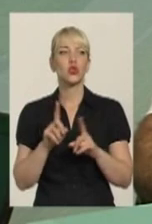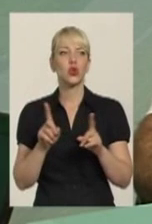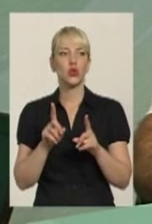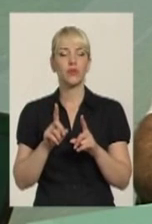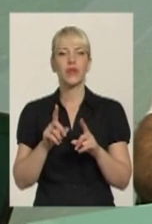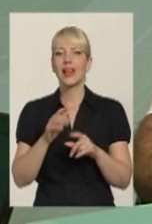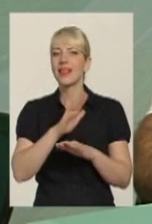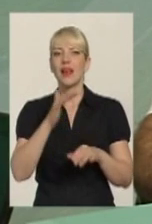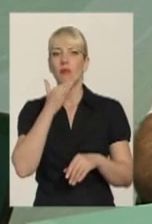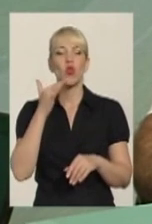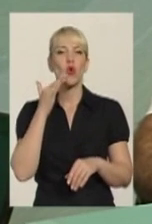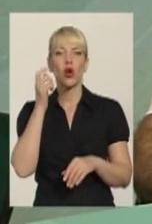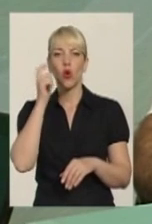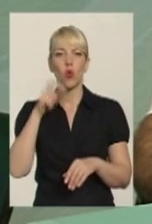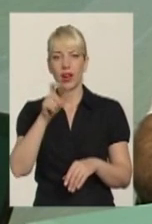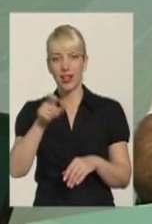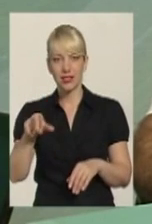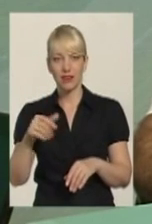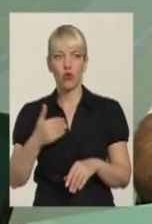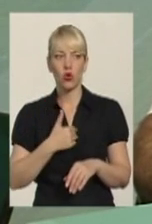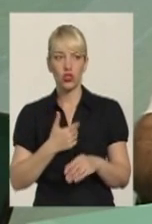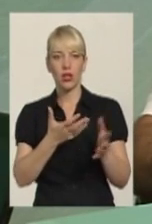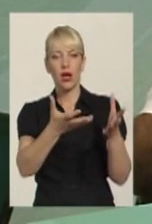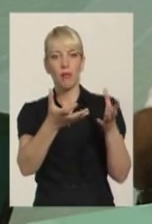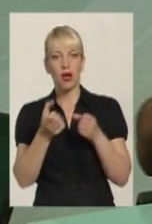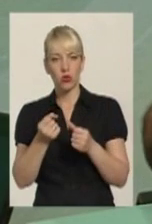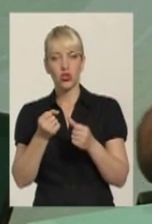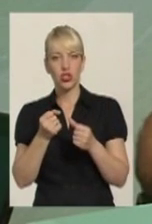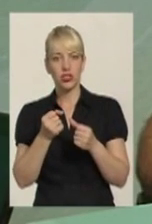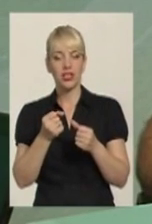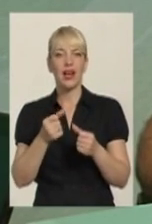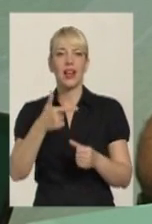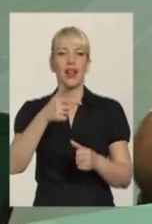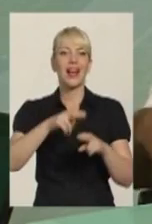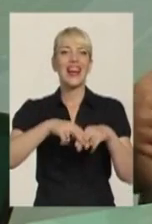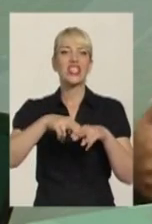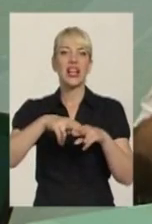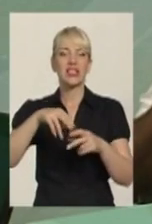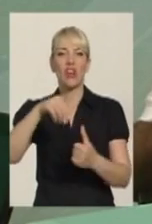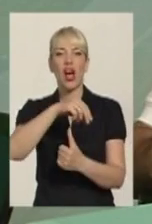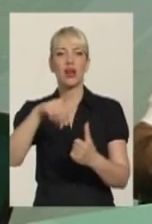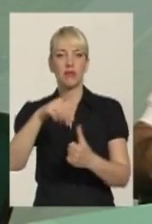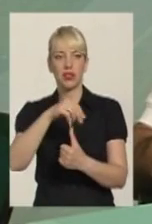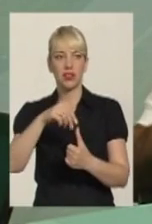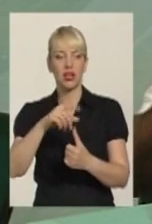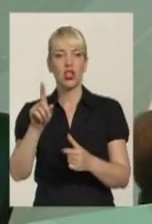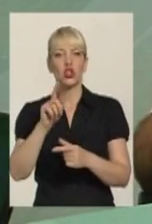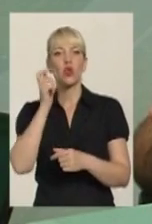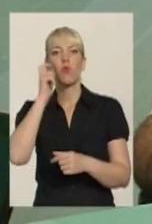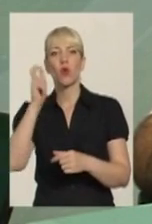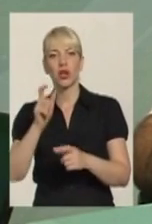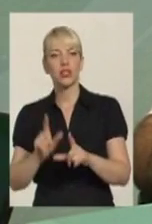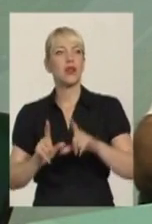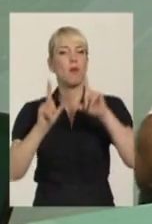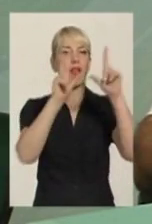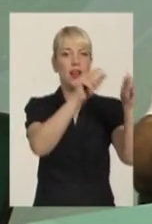українців, скажімо, хочуть гражданство Армії. Стремлений, скажімо, інтегрувати именно українців на